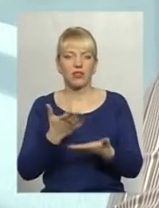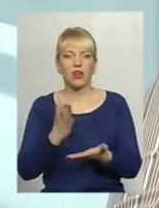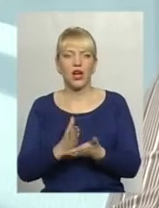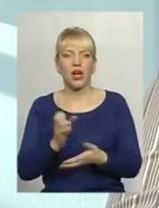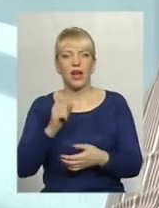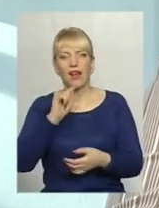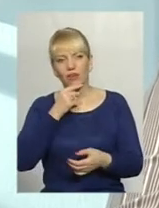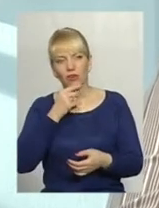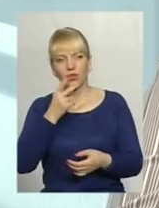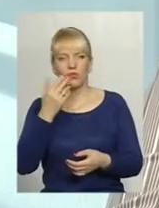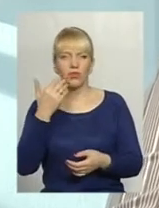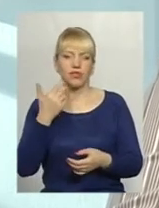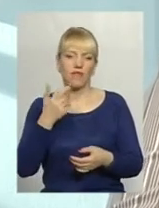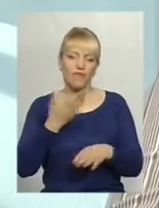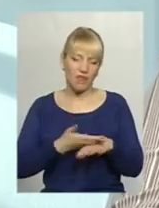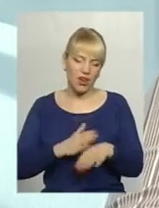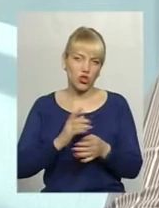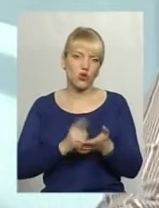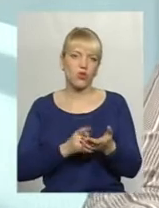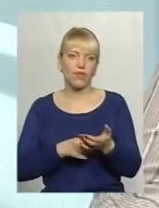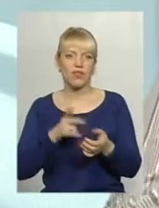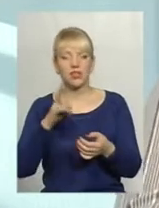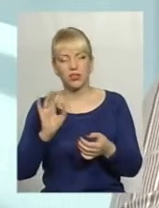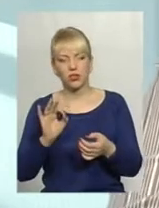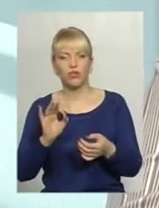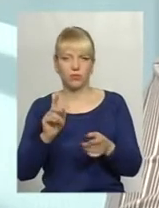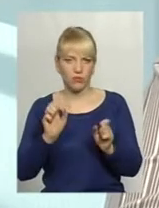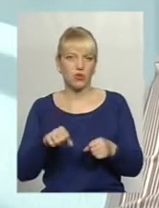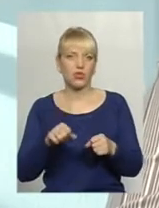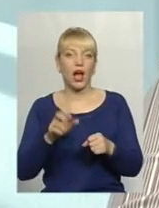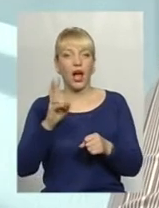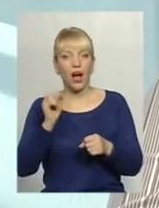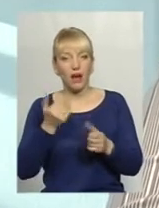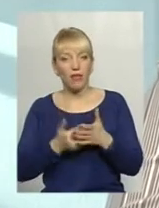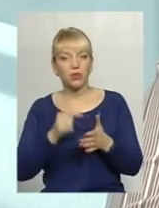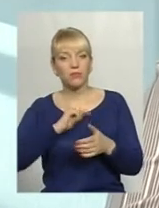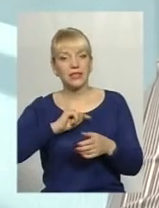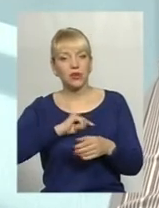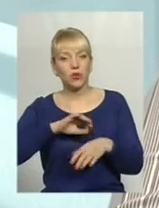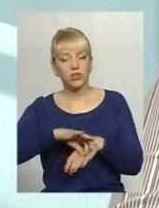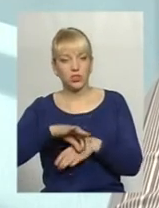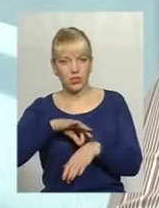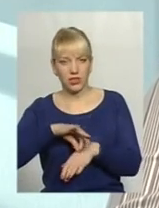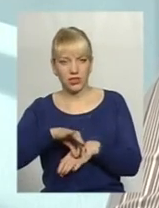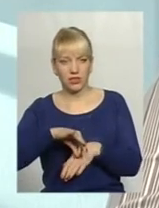Економічне, важче довести, але тем не менше. Якщо брати таке явище, як психологічне насильство,